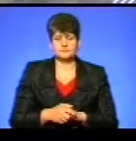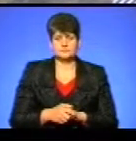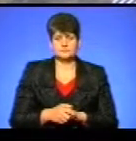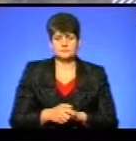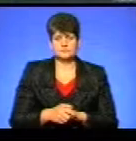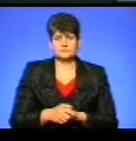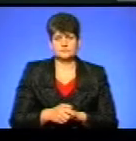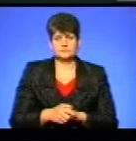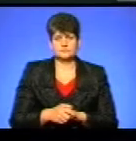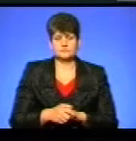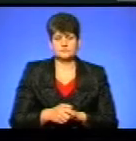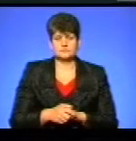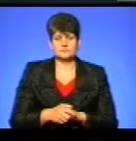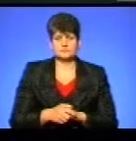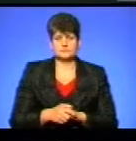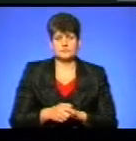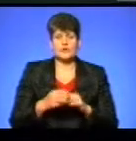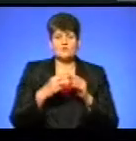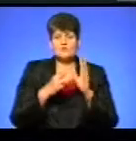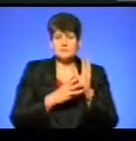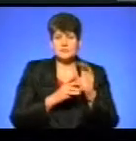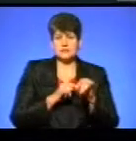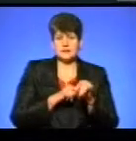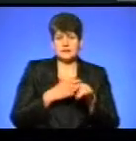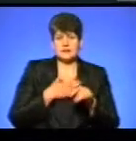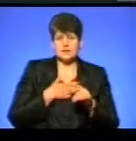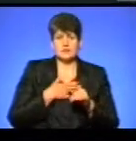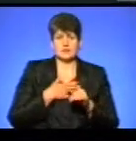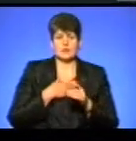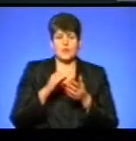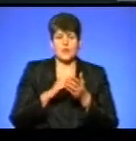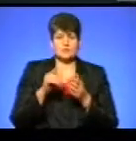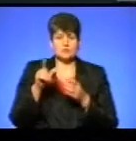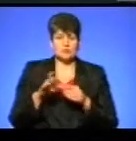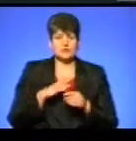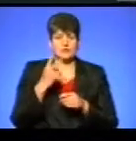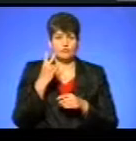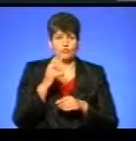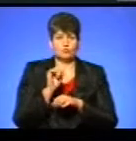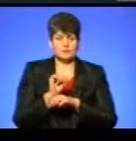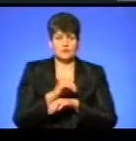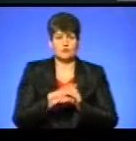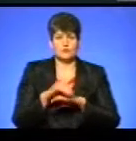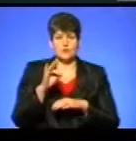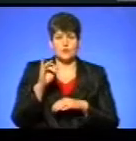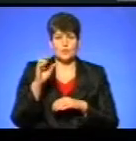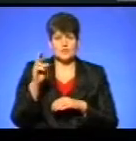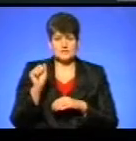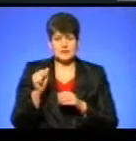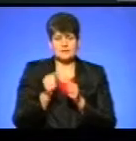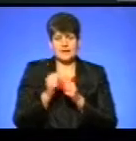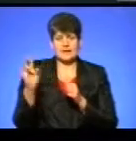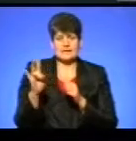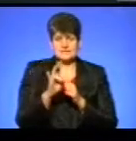Новини. О 18-й годині наші кореспонденти побували на двох зупинках на вулиці Руська, біля церкви Різдва